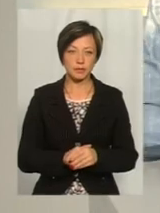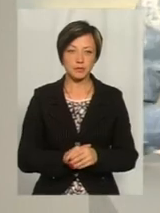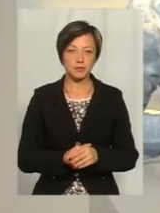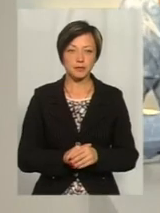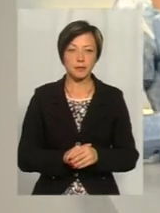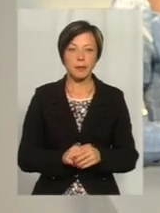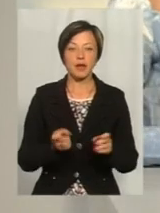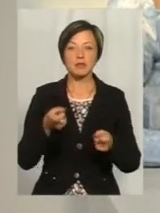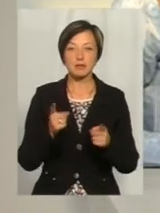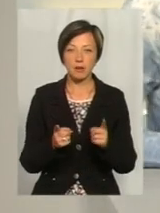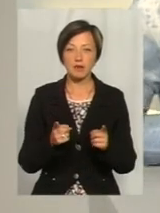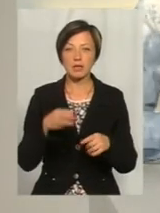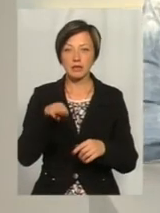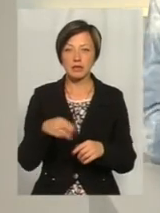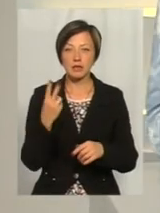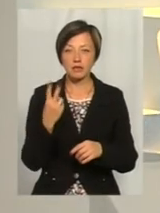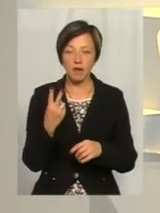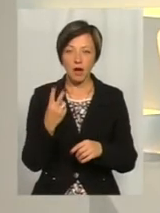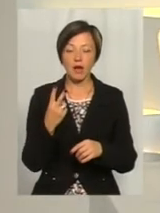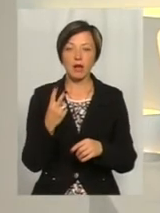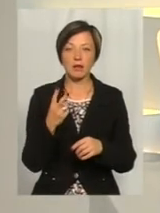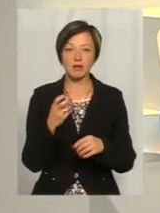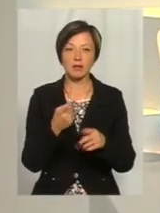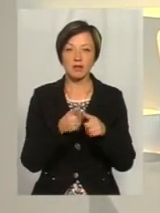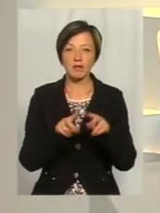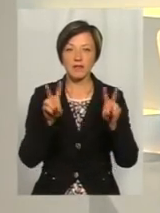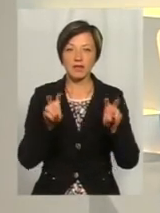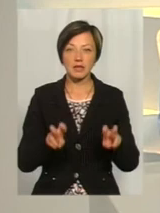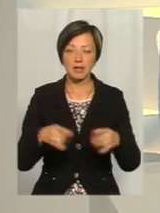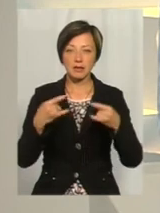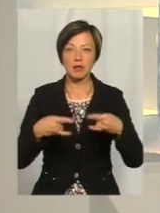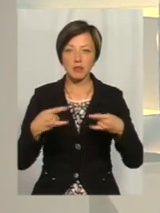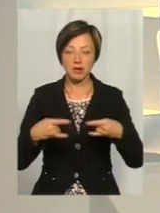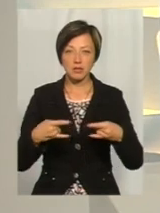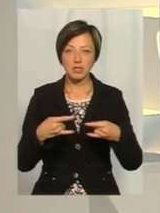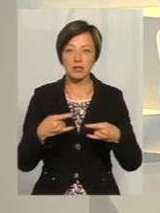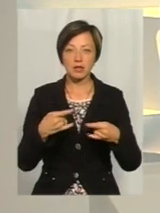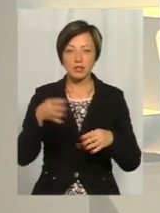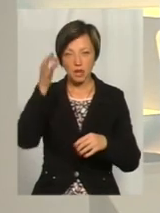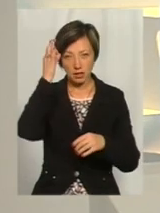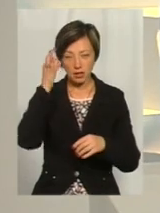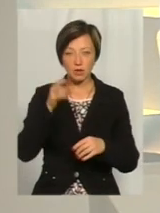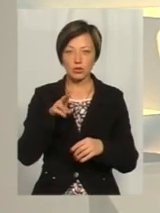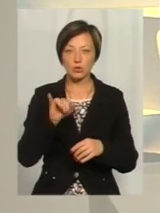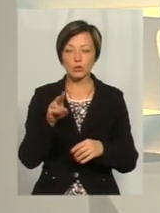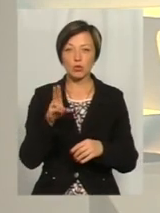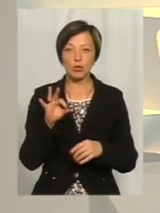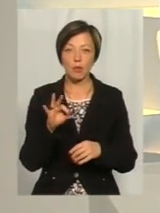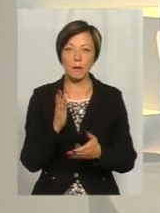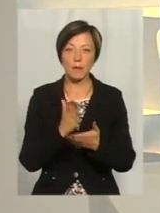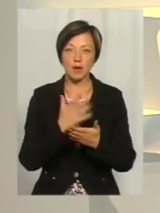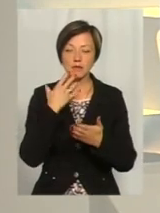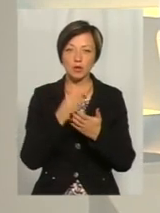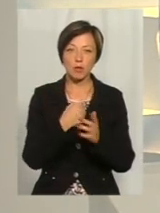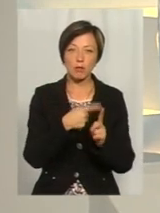Ну, насправді на Т2 світ Кліном не сходиться, але ті видателебачення, які згадав пан Дудко, мають також